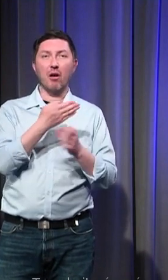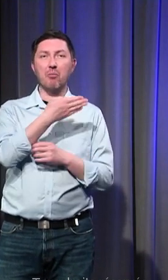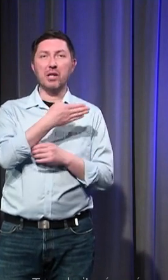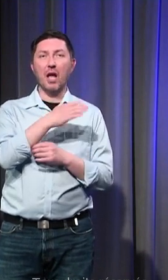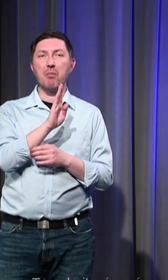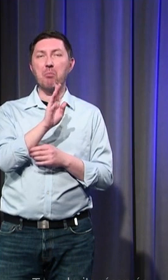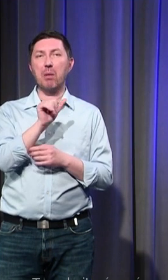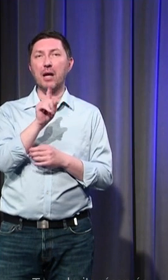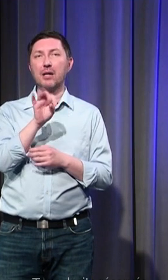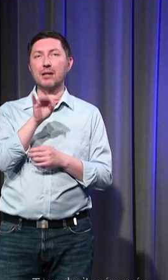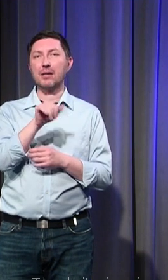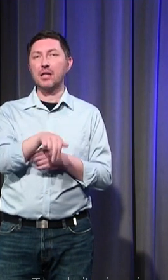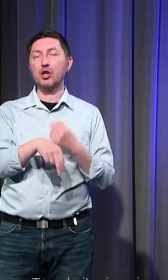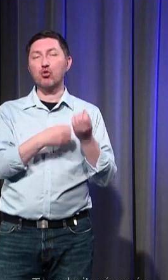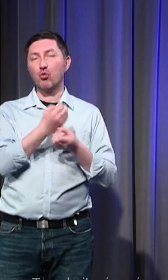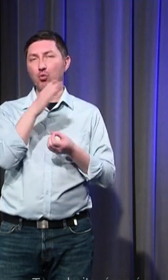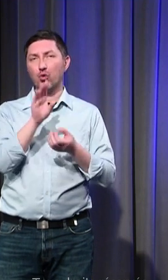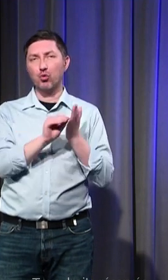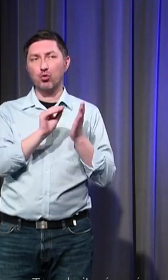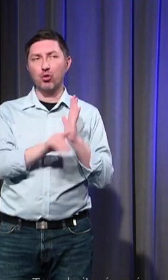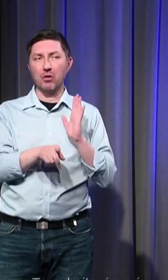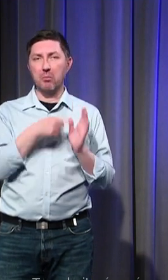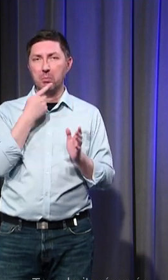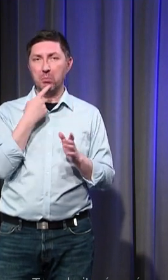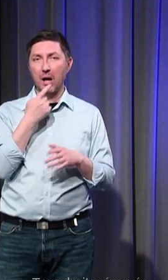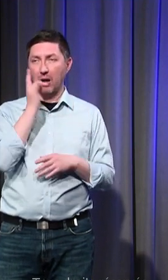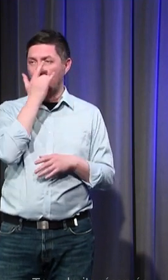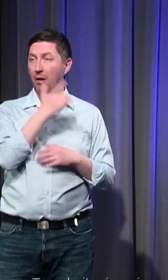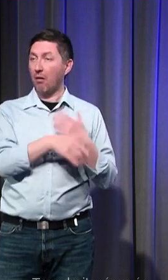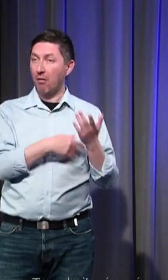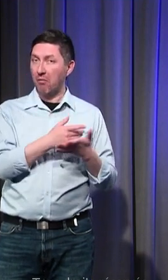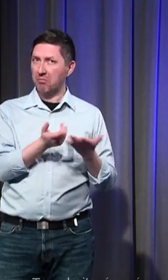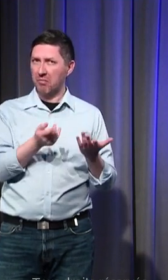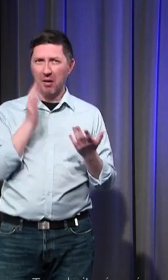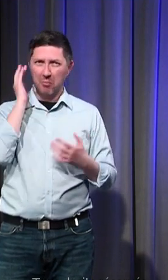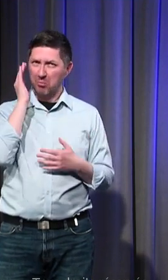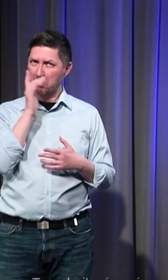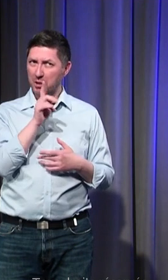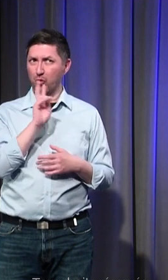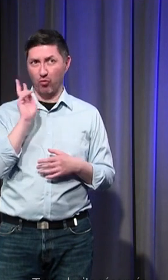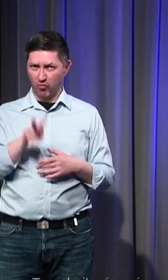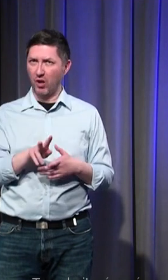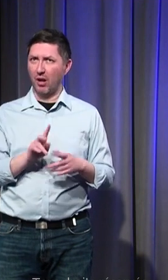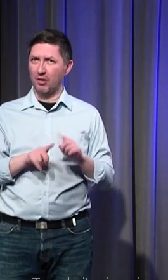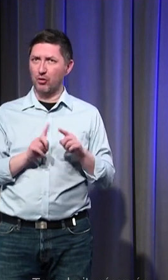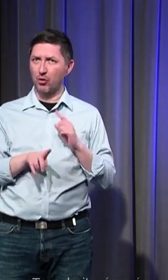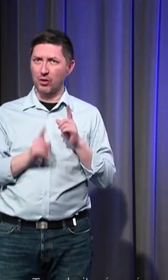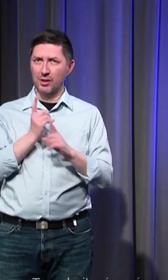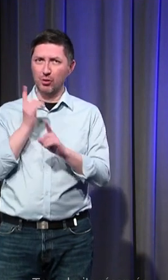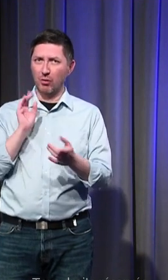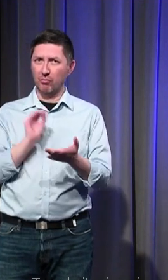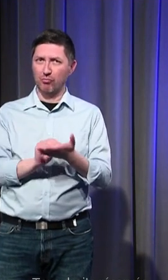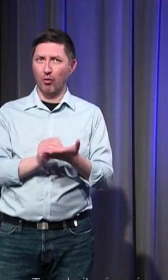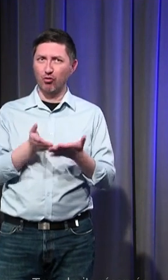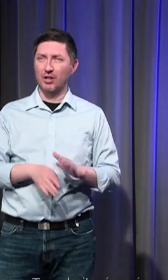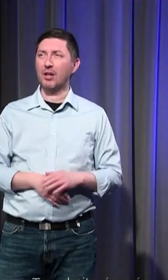exemple ou d'autres auteurs est-ce que pour vous ce carnaval c'est un mythe ou un véritable fait historique ? ah non non non alors